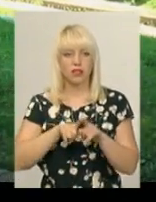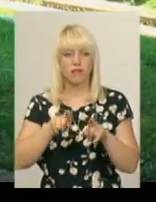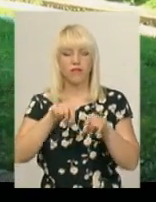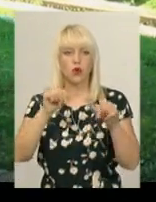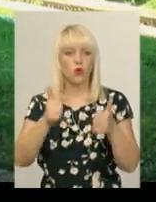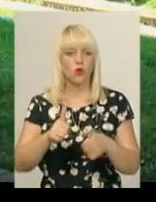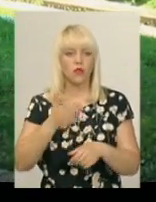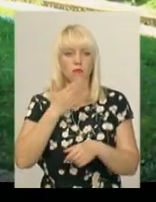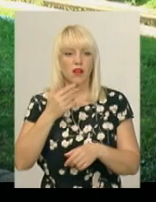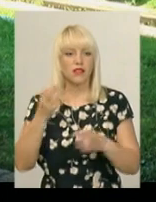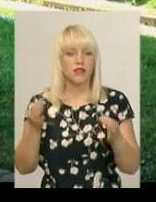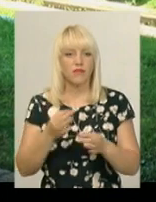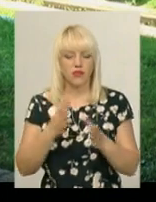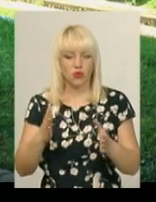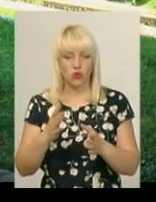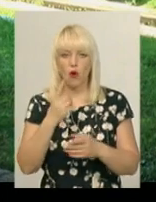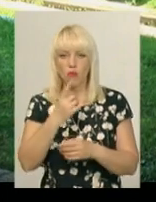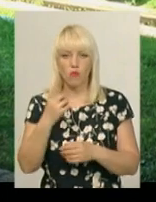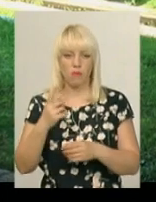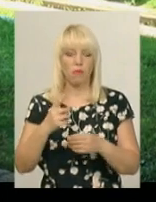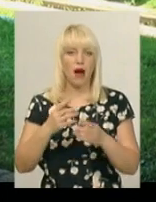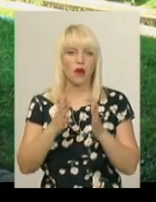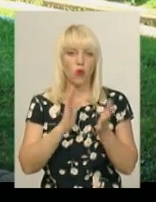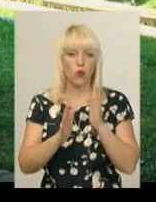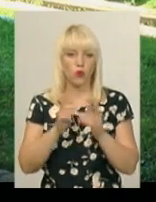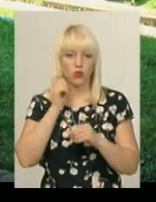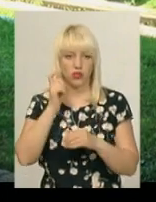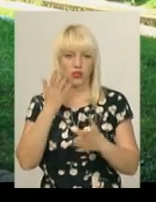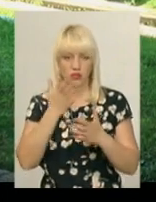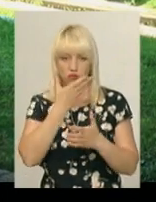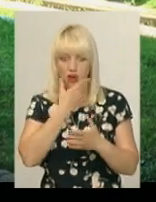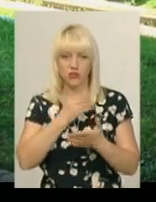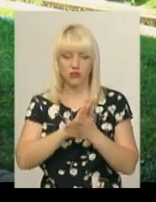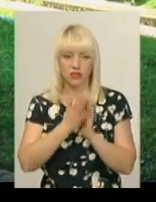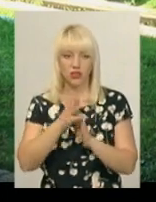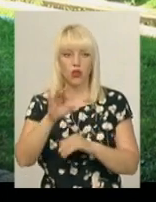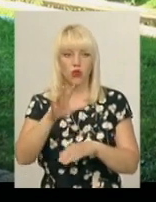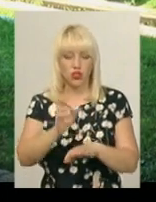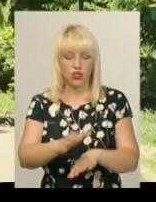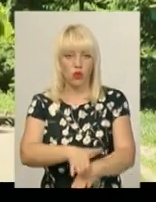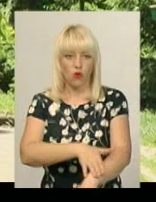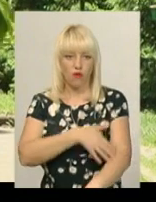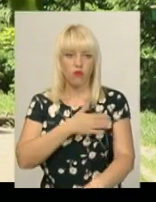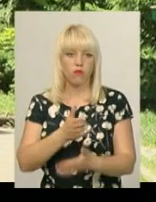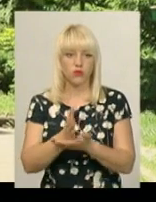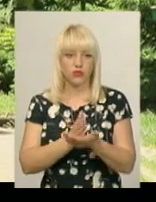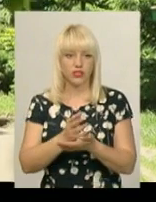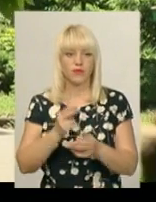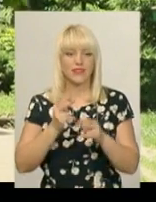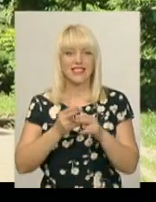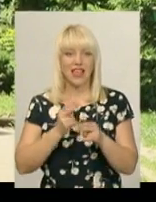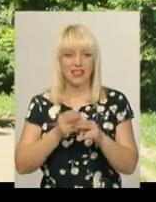України. І якщо їх провести в гарний належний стан, вони ще надовго послужать. Залізні